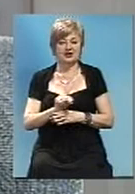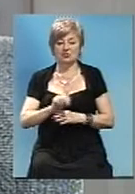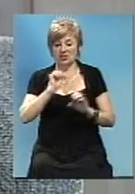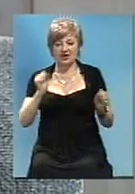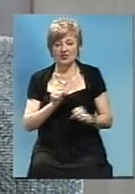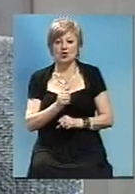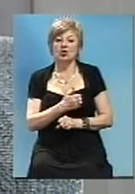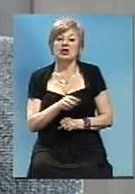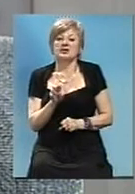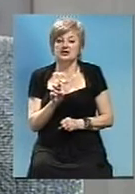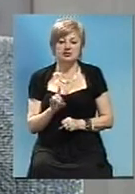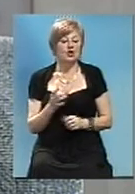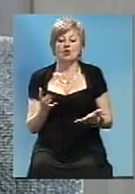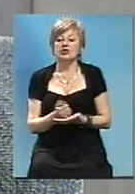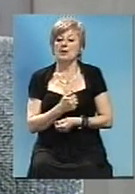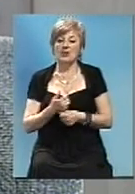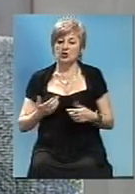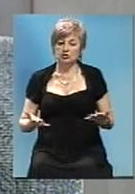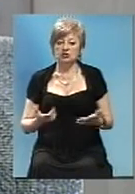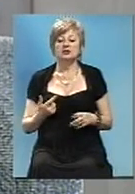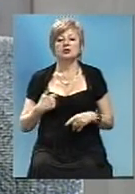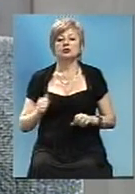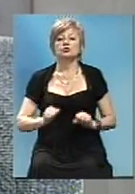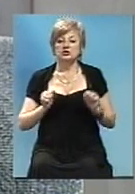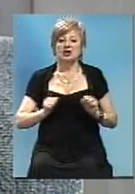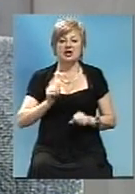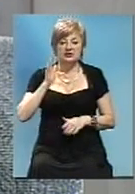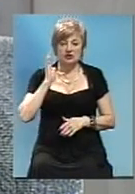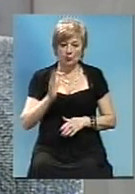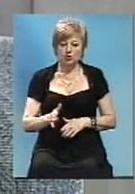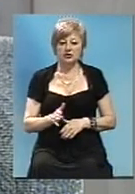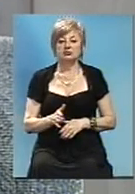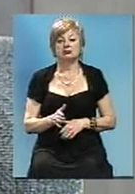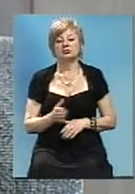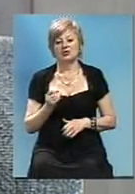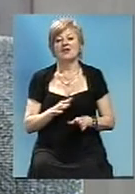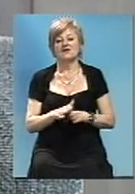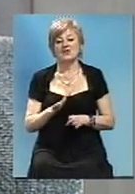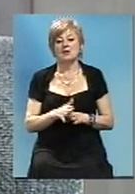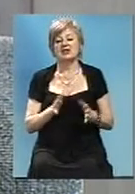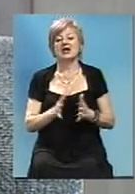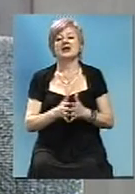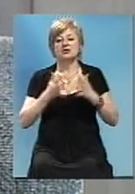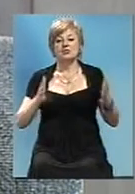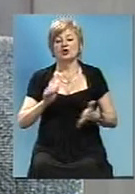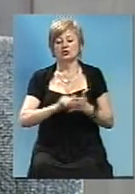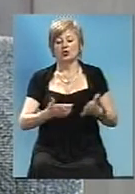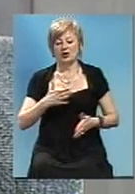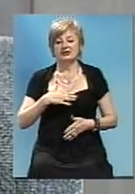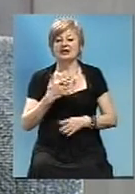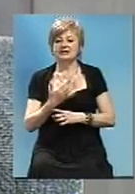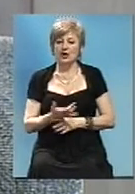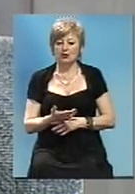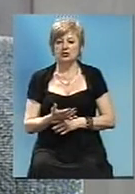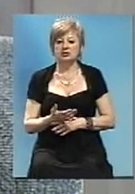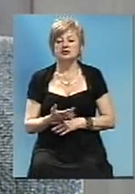але не ми будем старатися і виконяйте максимум, що від нас требується. Я думаю,